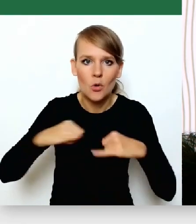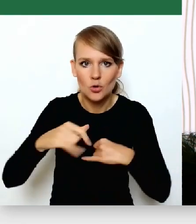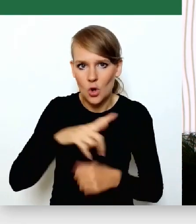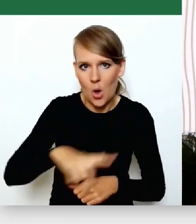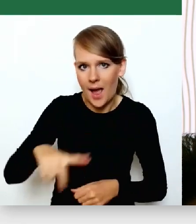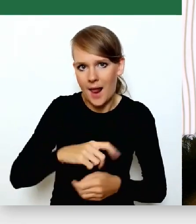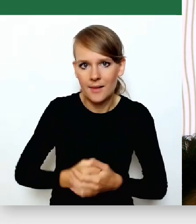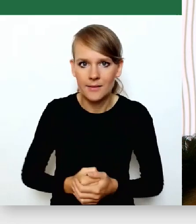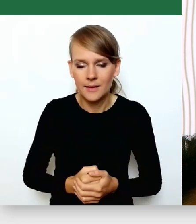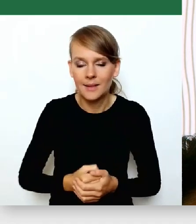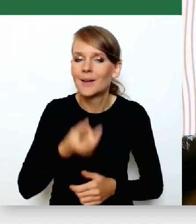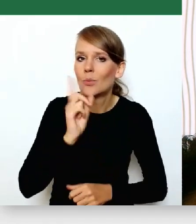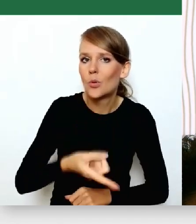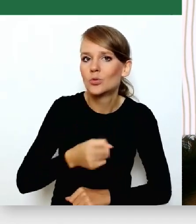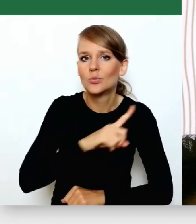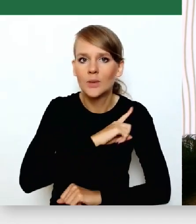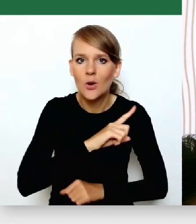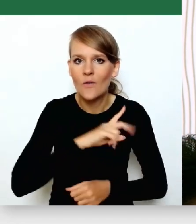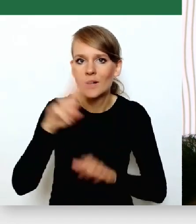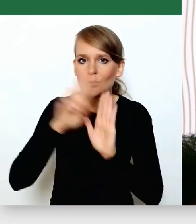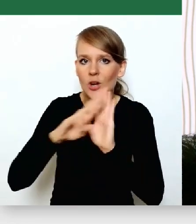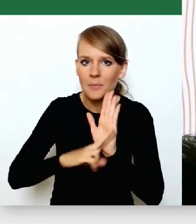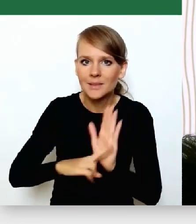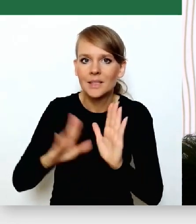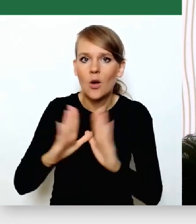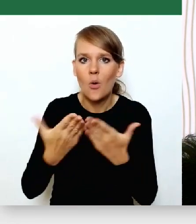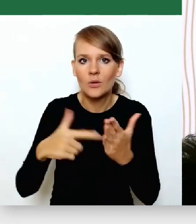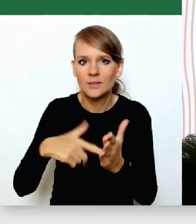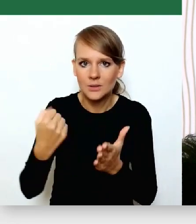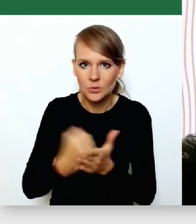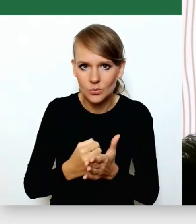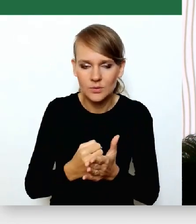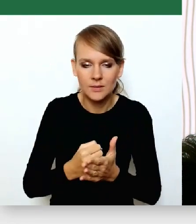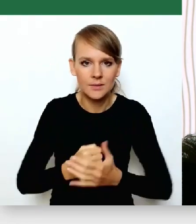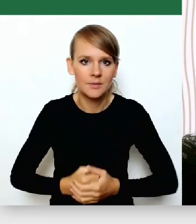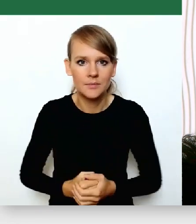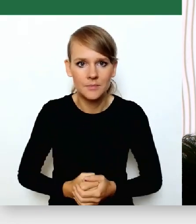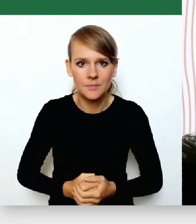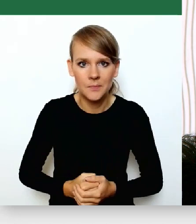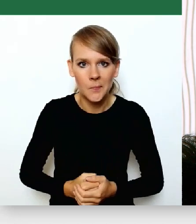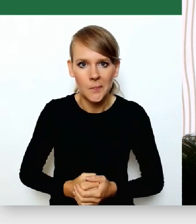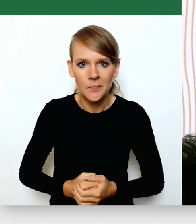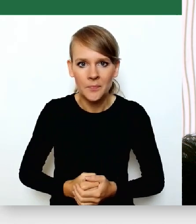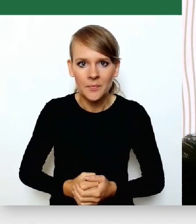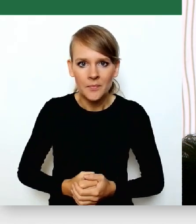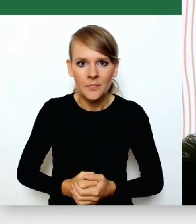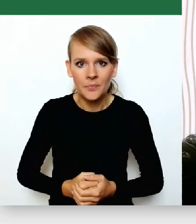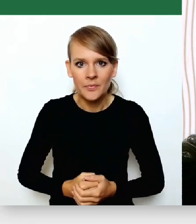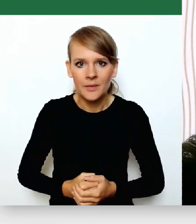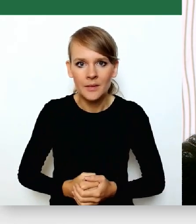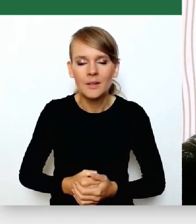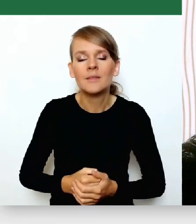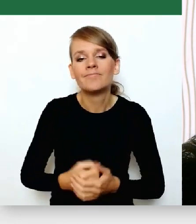Trzeba pilnować przepisów konstytucji, bo to się to troszeczkę za